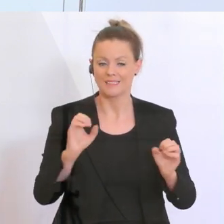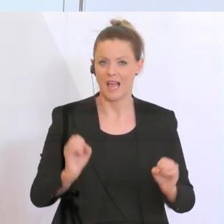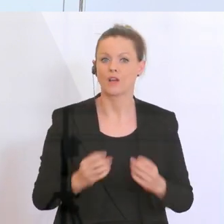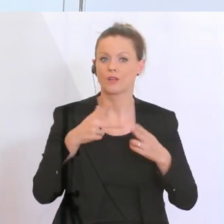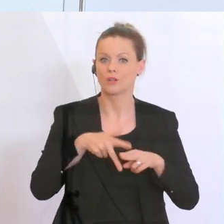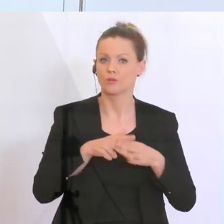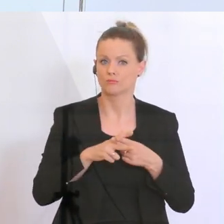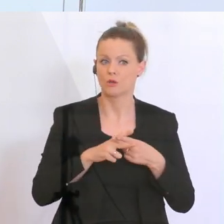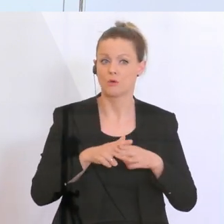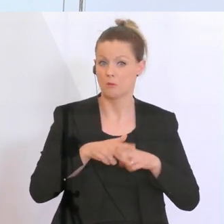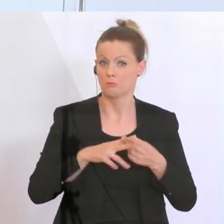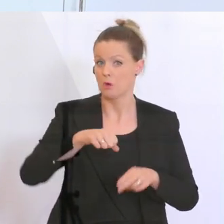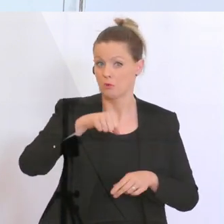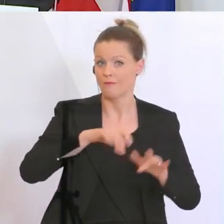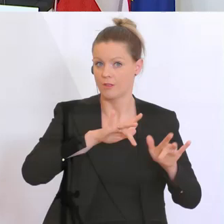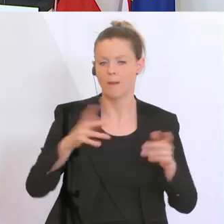Instrumentenkoffern aus.